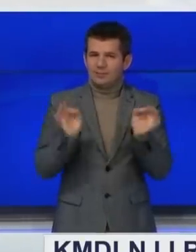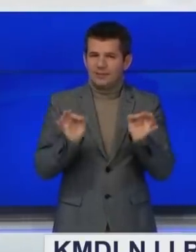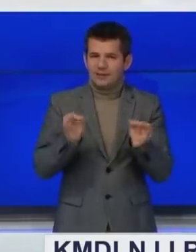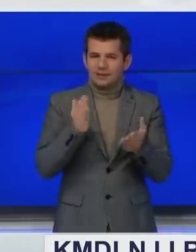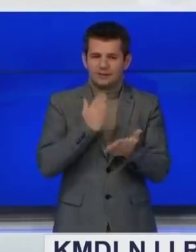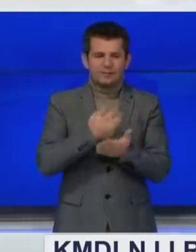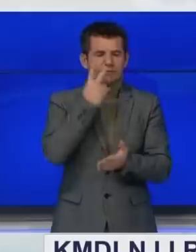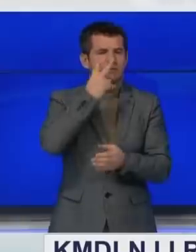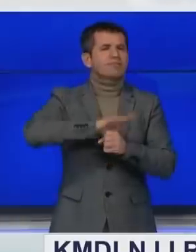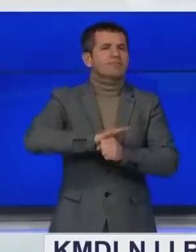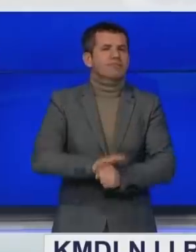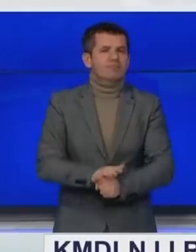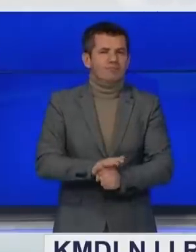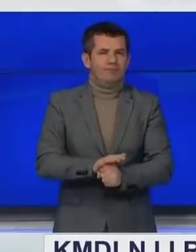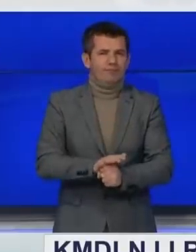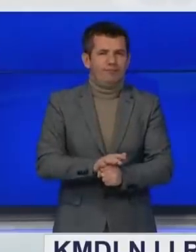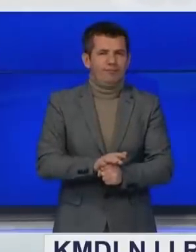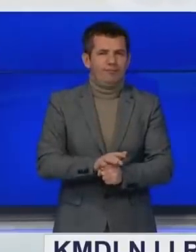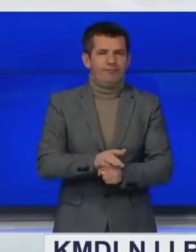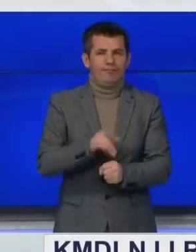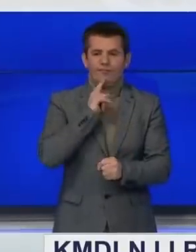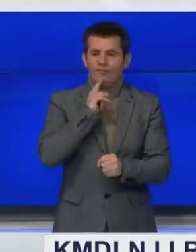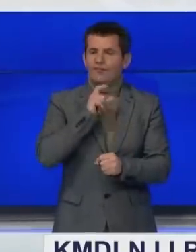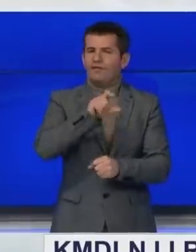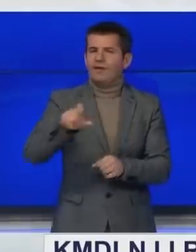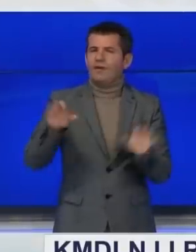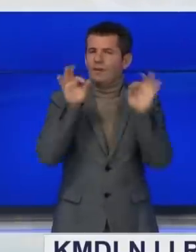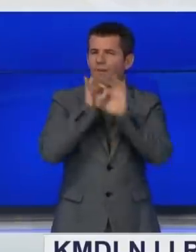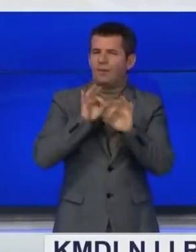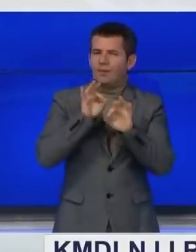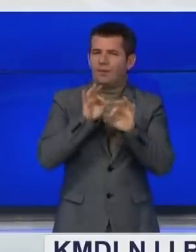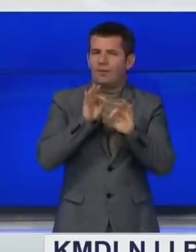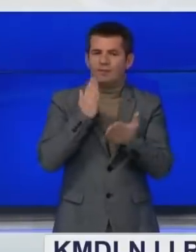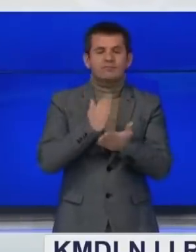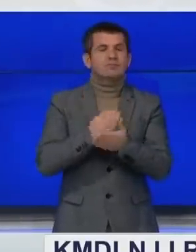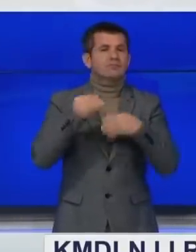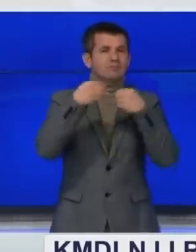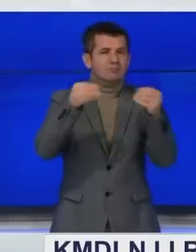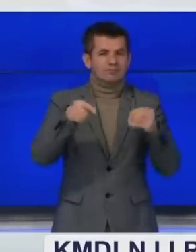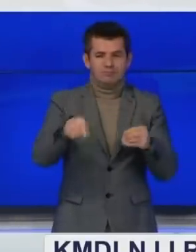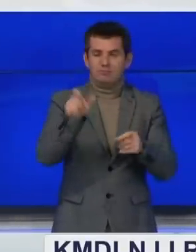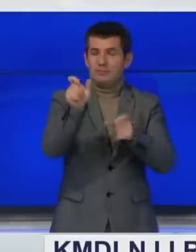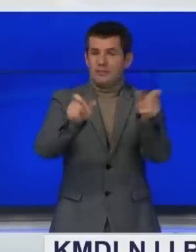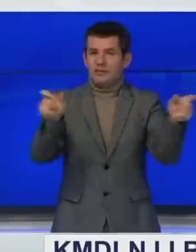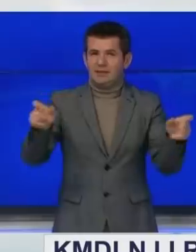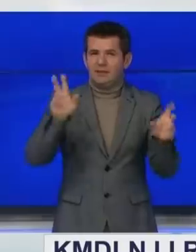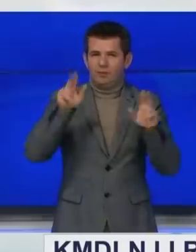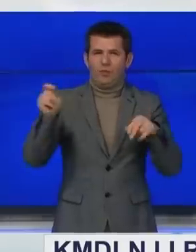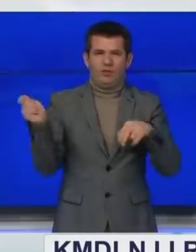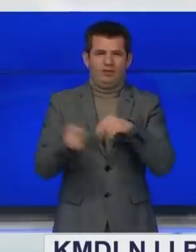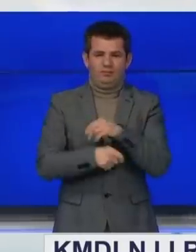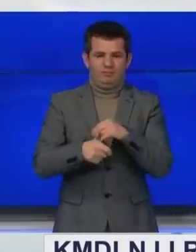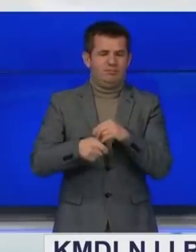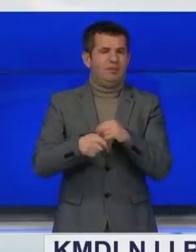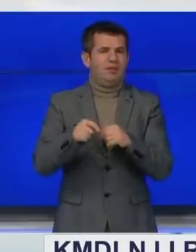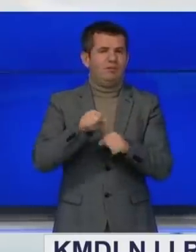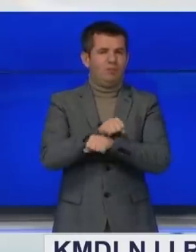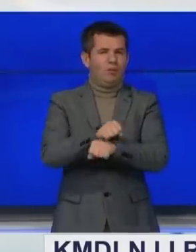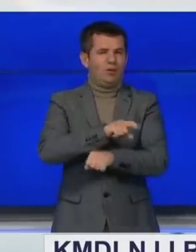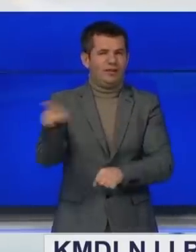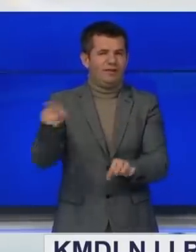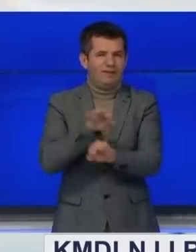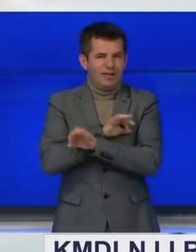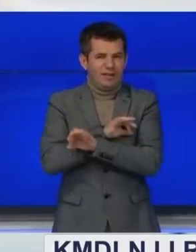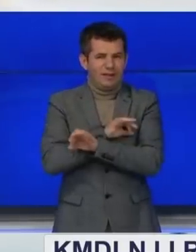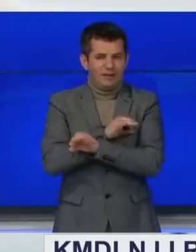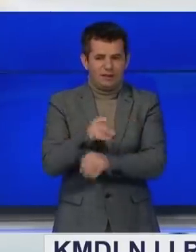raste e ka shkellur parimin e prezumimit të pafajsis, duke deklaruar se takuzuarit mund të dënohon me burgim të përjetëshëm e